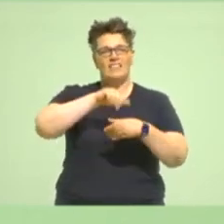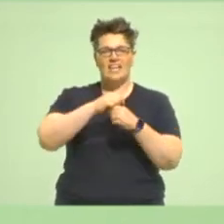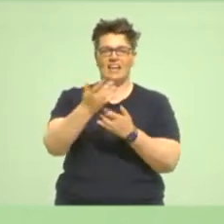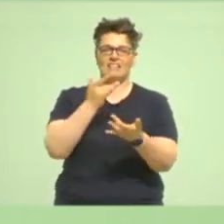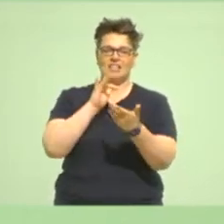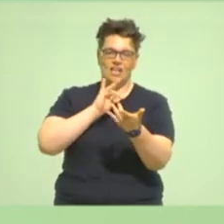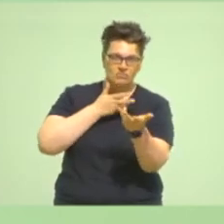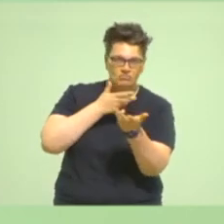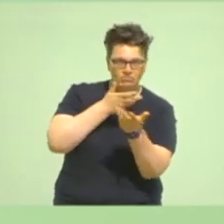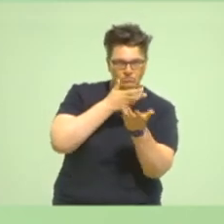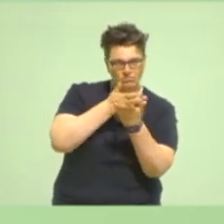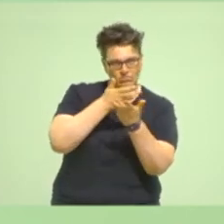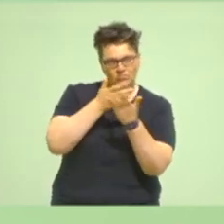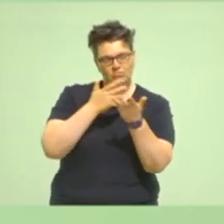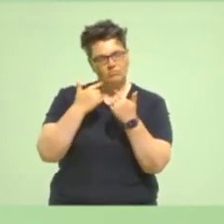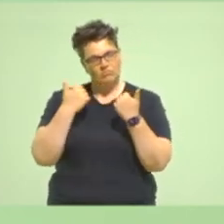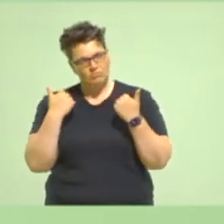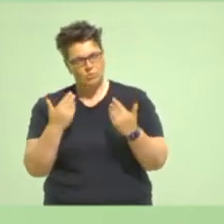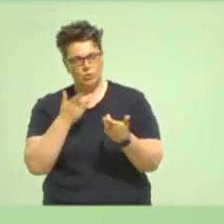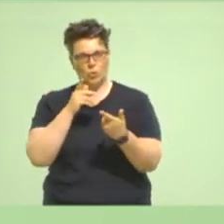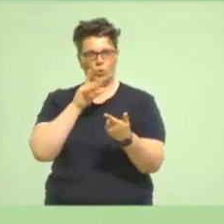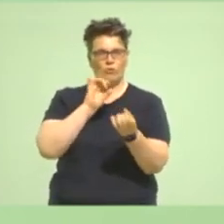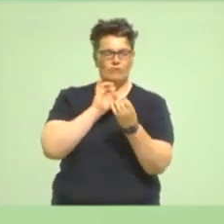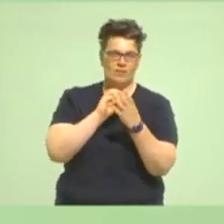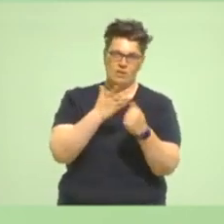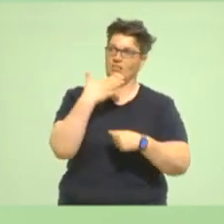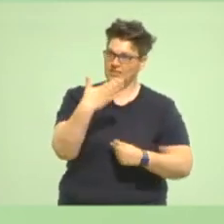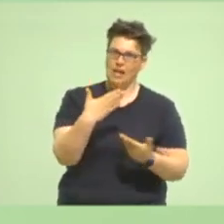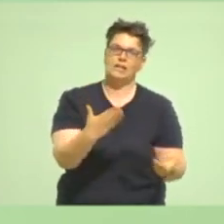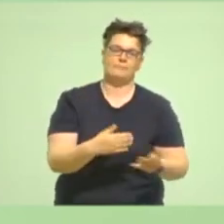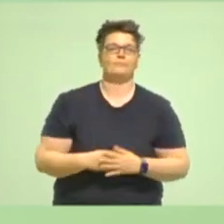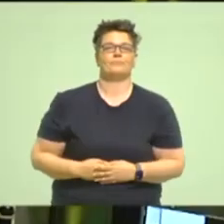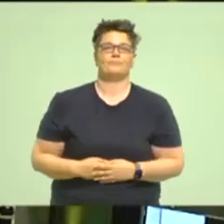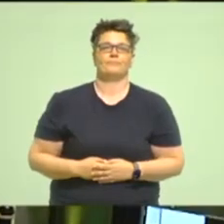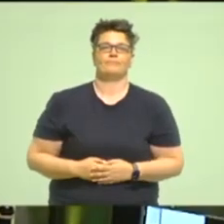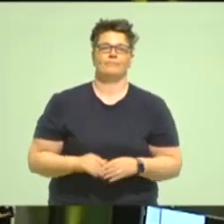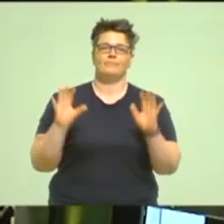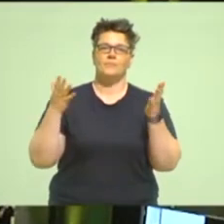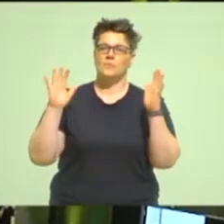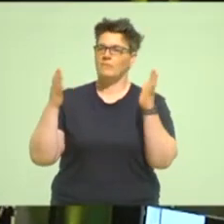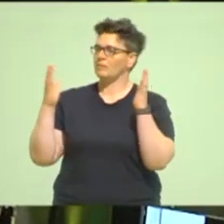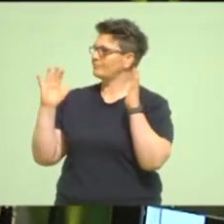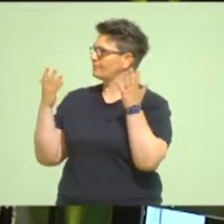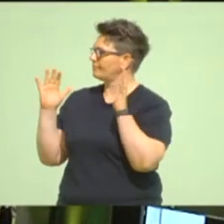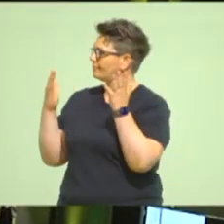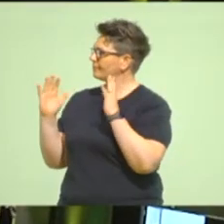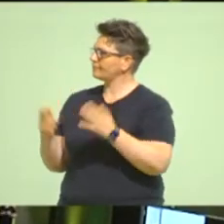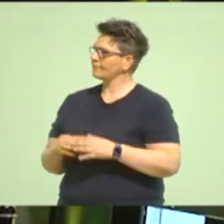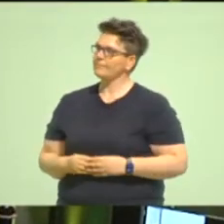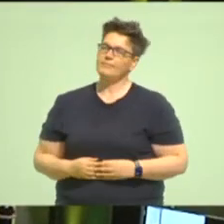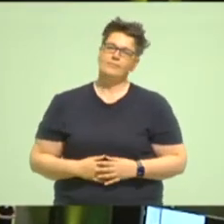Dingen, die wir als